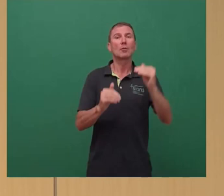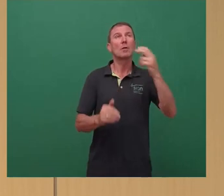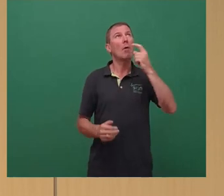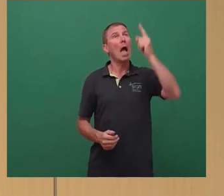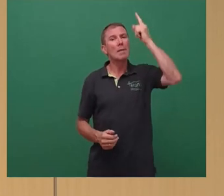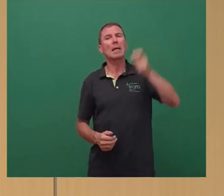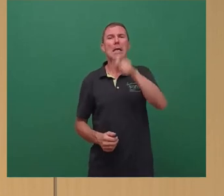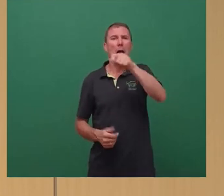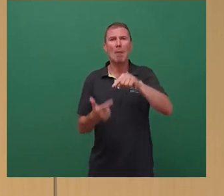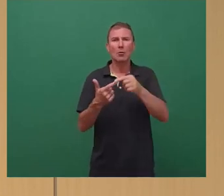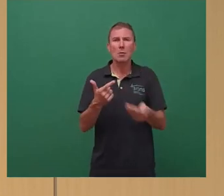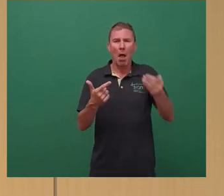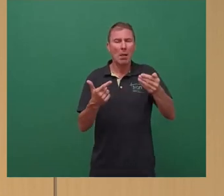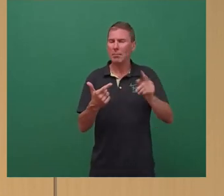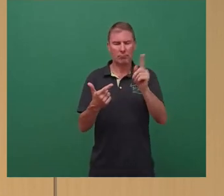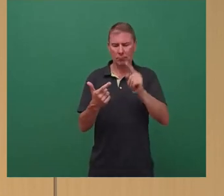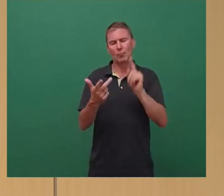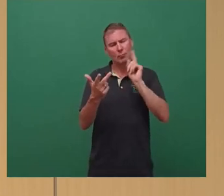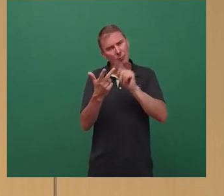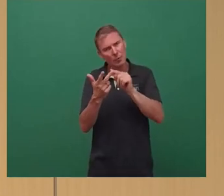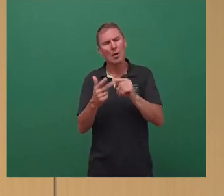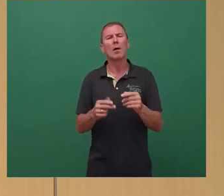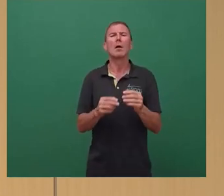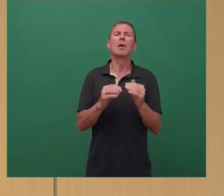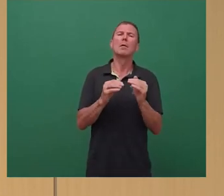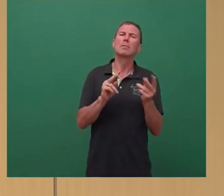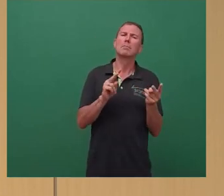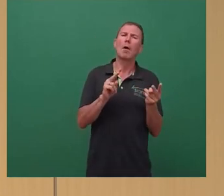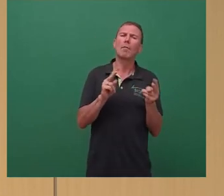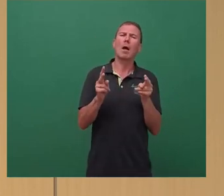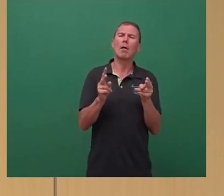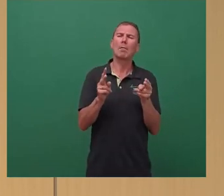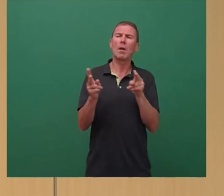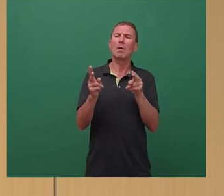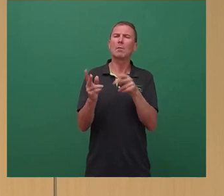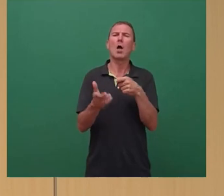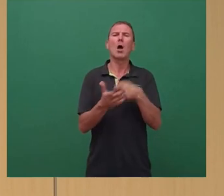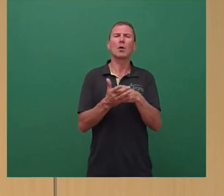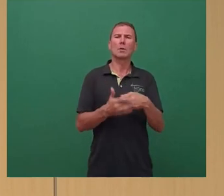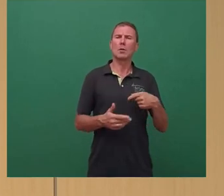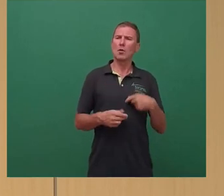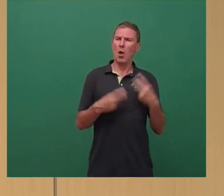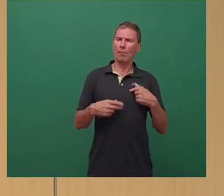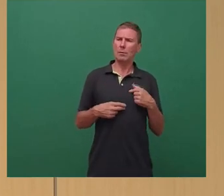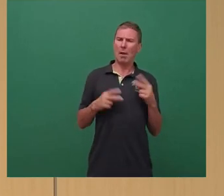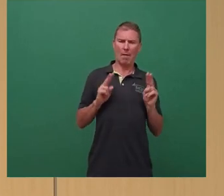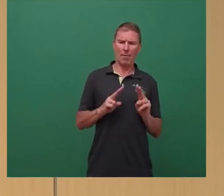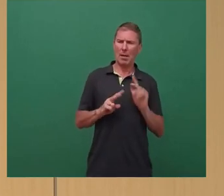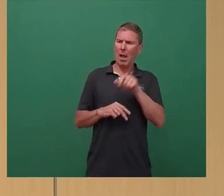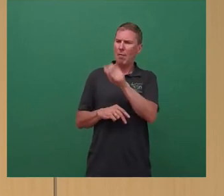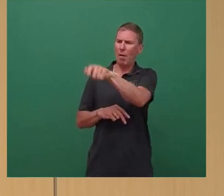Personal, sondern es ging um eine Pö-a-Pö-Verlagerung der Kosten von der öffentlichen Hand auf die Fahrgäste.